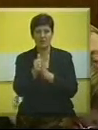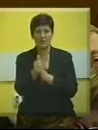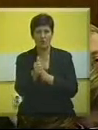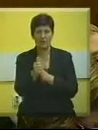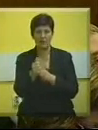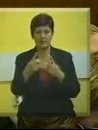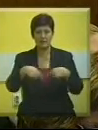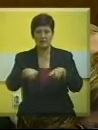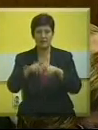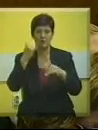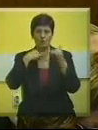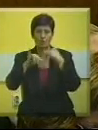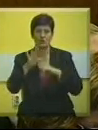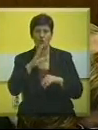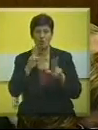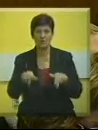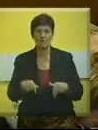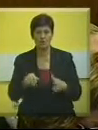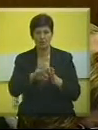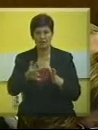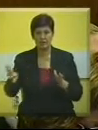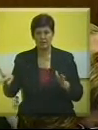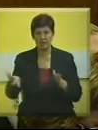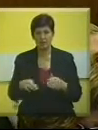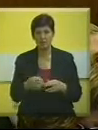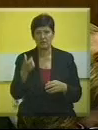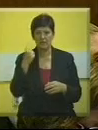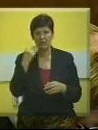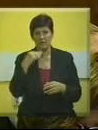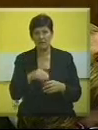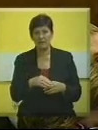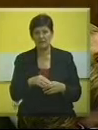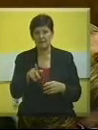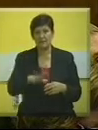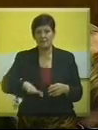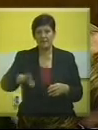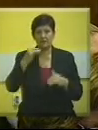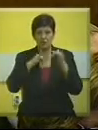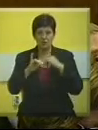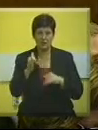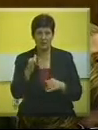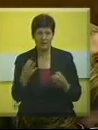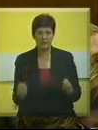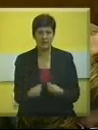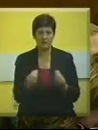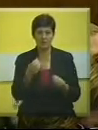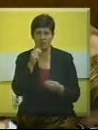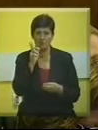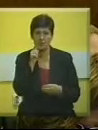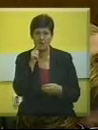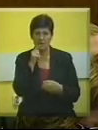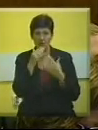segment turizma koji se može izdvojiti, ali definitivno ruralni turizam jeste nešto što je izuzetno